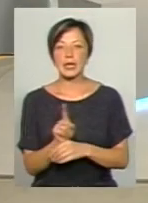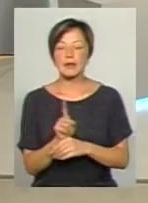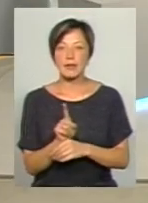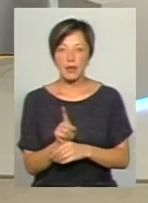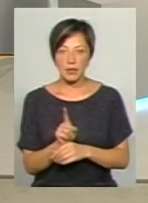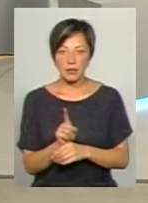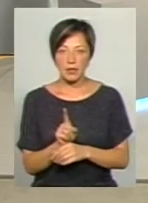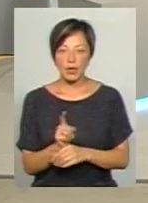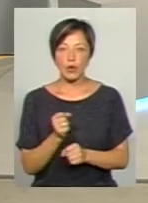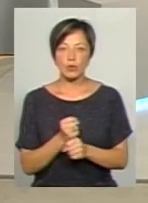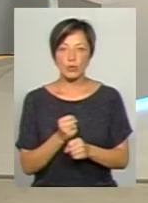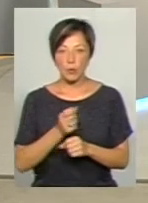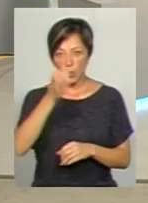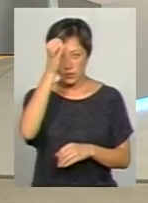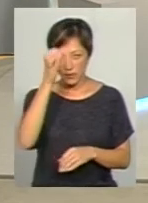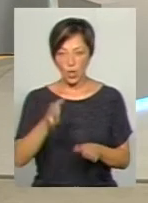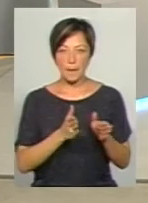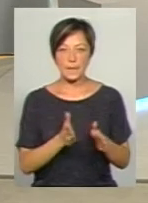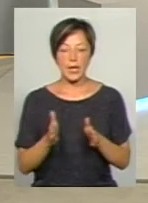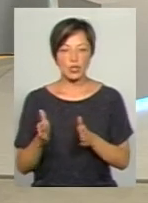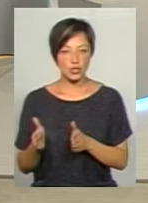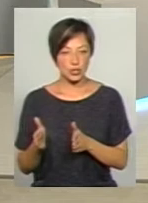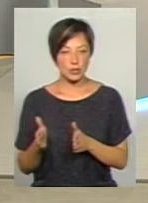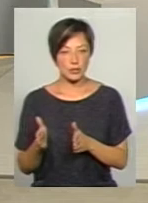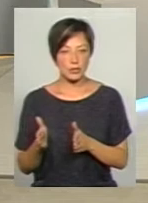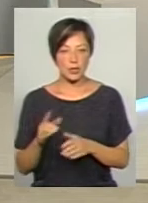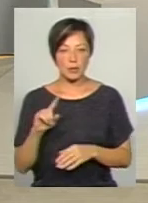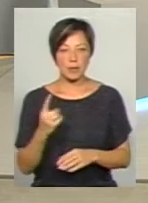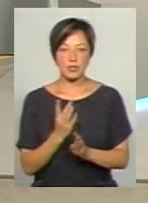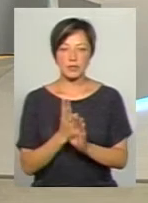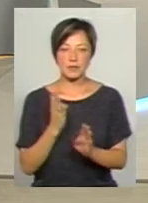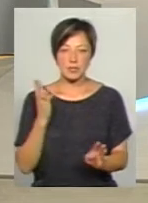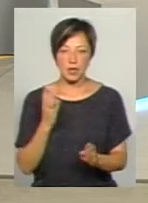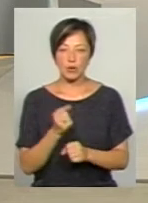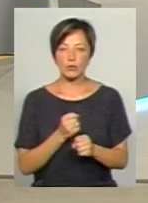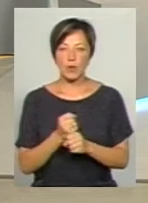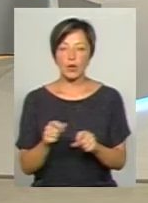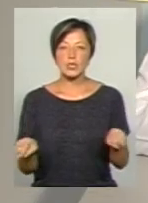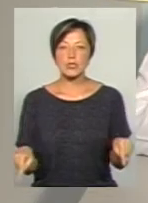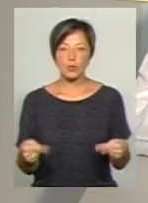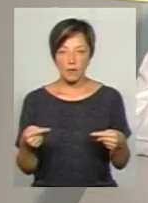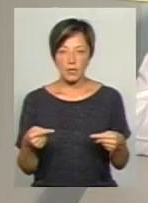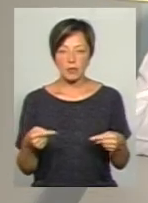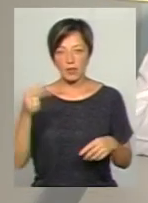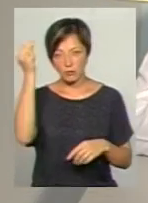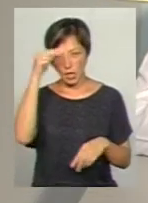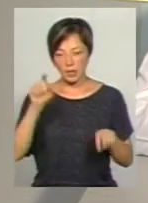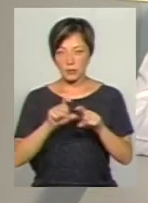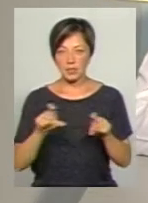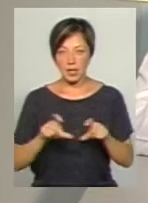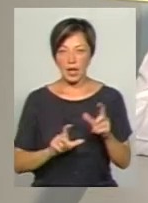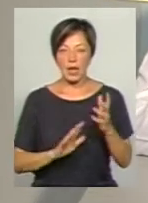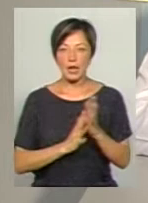Критерії розробки освітньої мережі, перш за все, розробляють їх засновники. Засновниками навчальних закладів